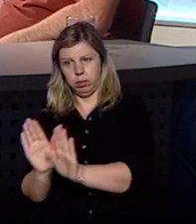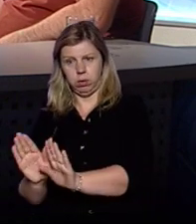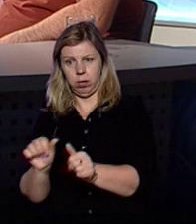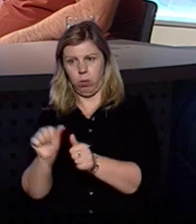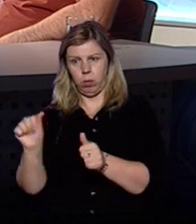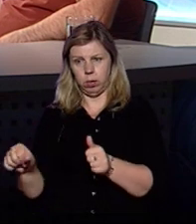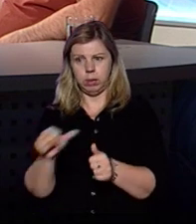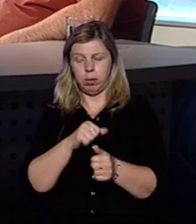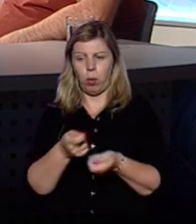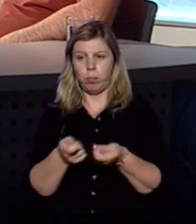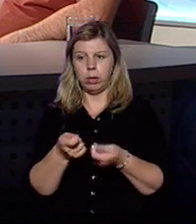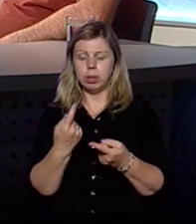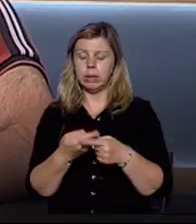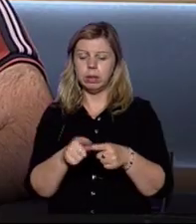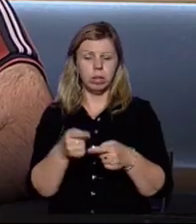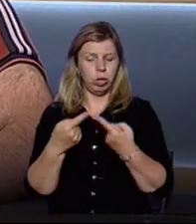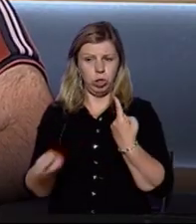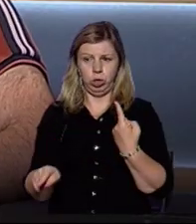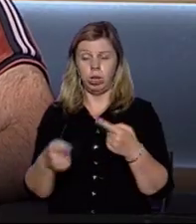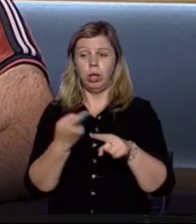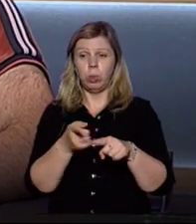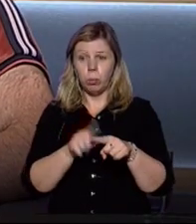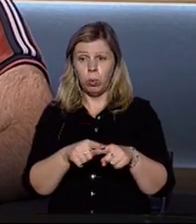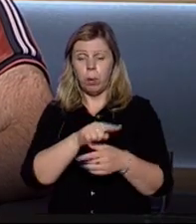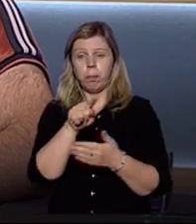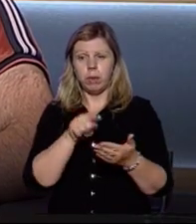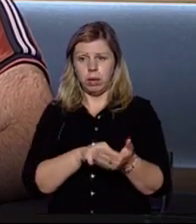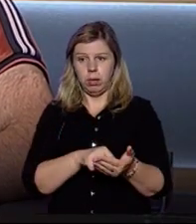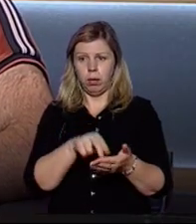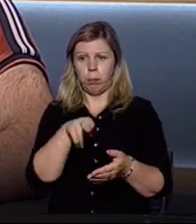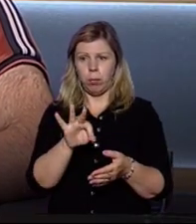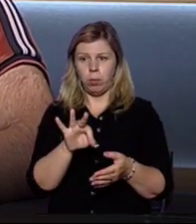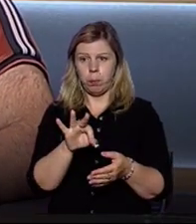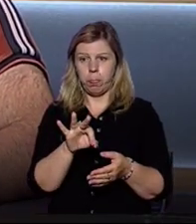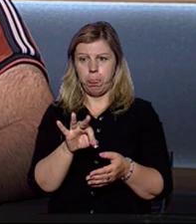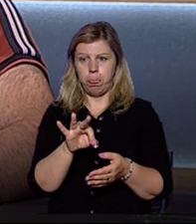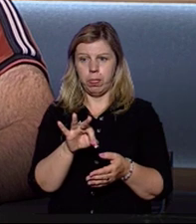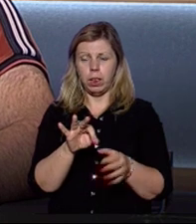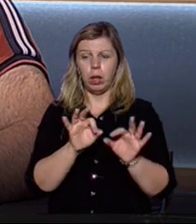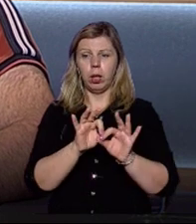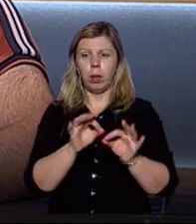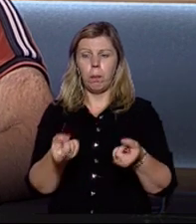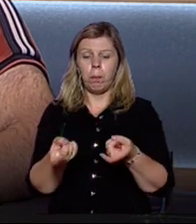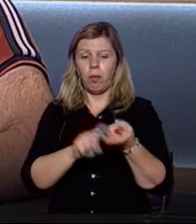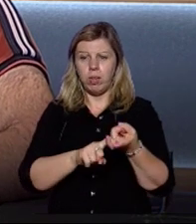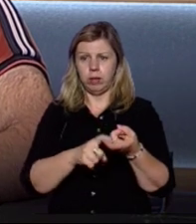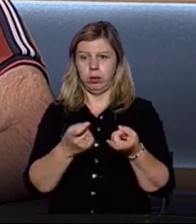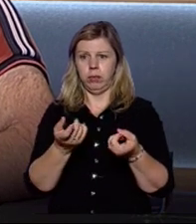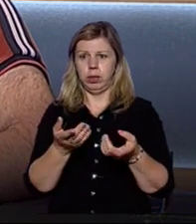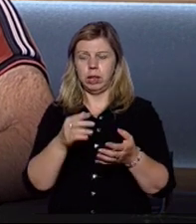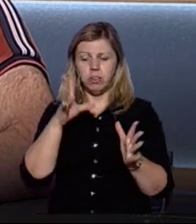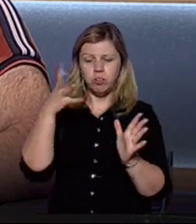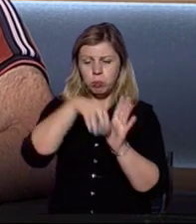система управління – це зовсім інше. тому питання поясувати і, як кажуть,